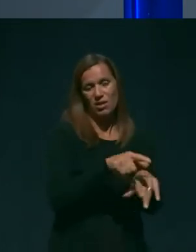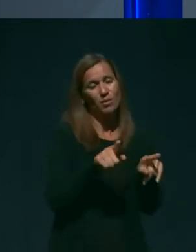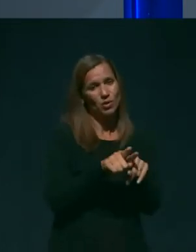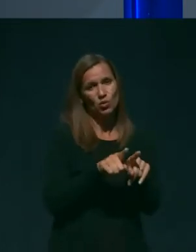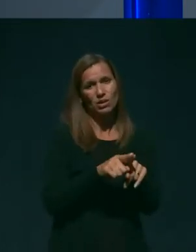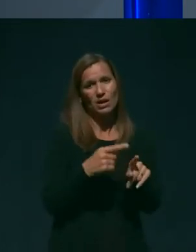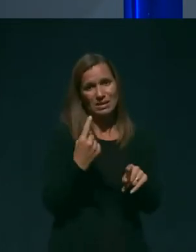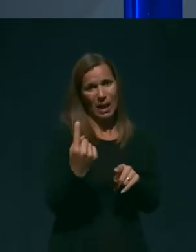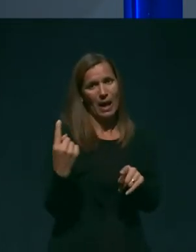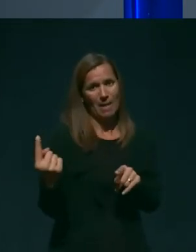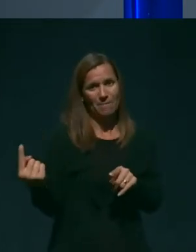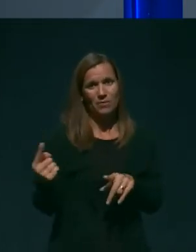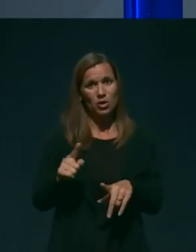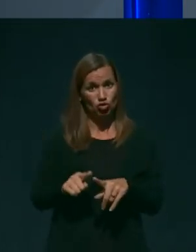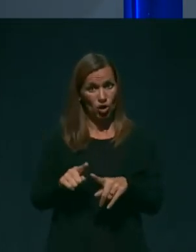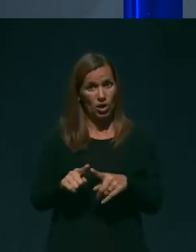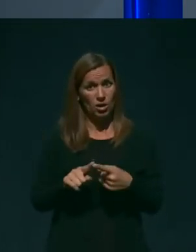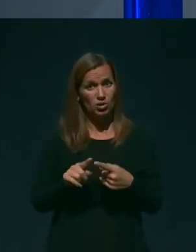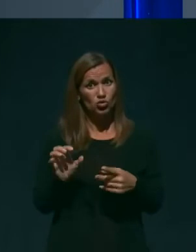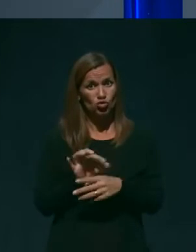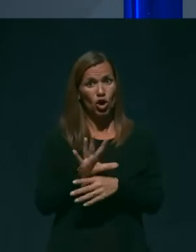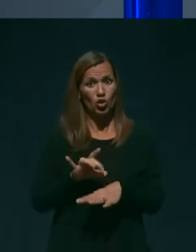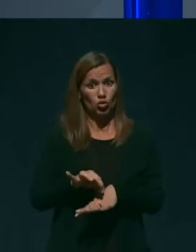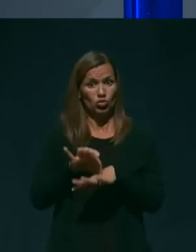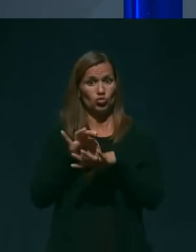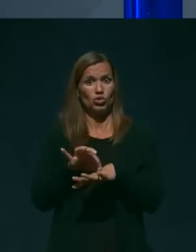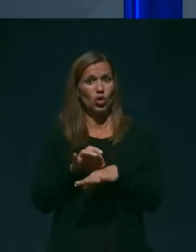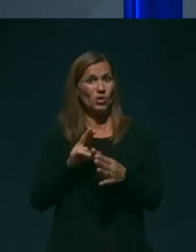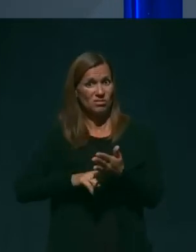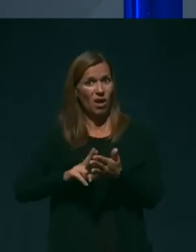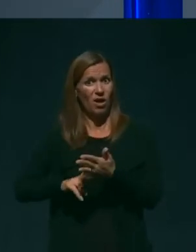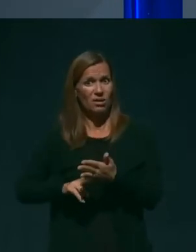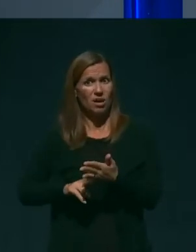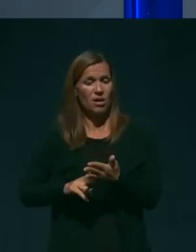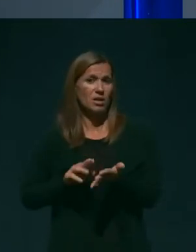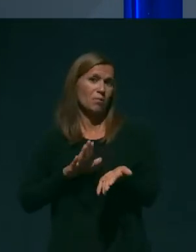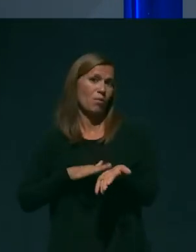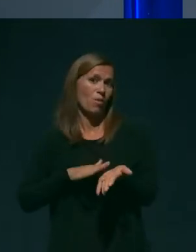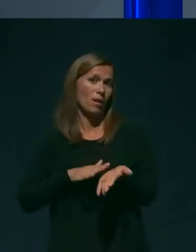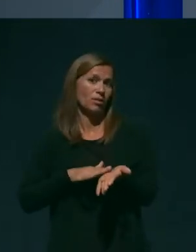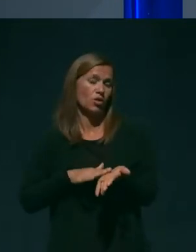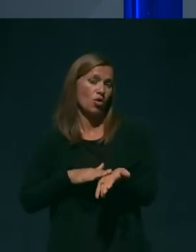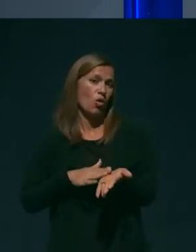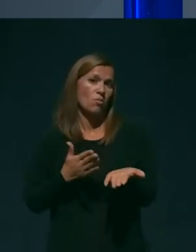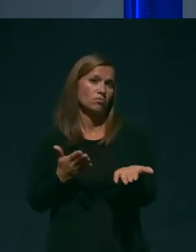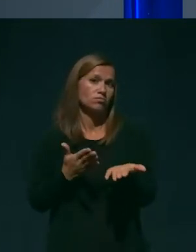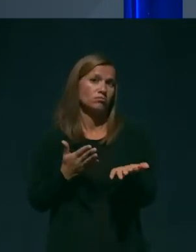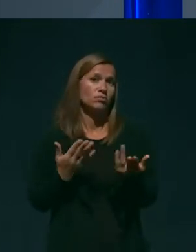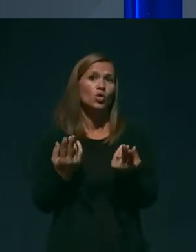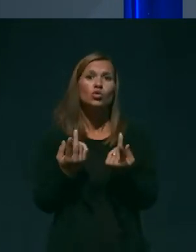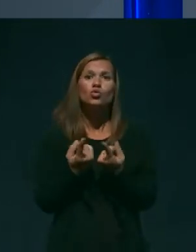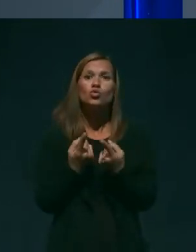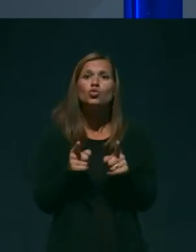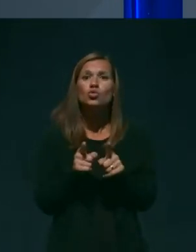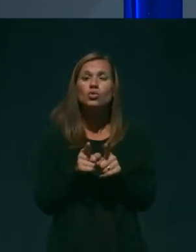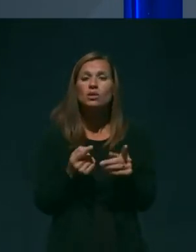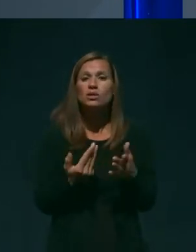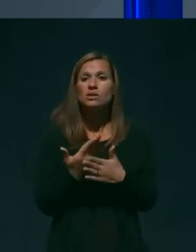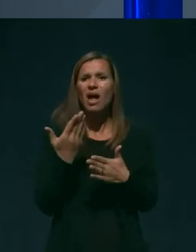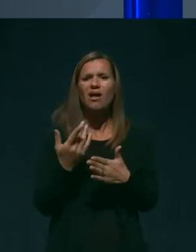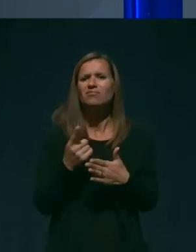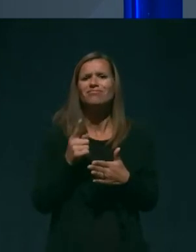čutijo znake, ki pomenijo dajmo reči tudi za lajičnega